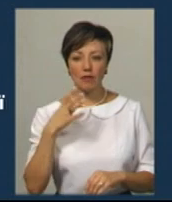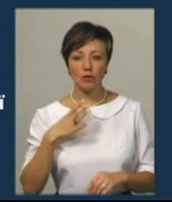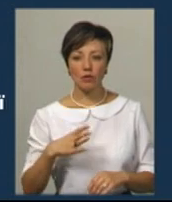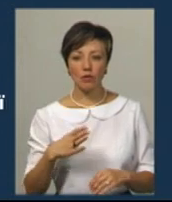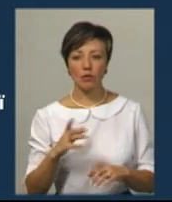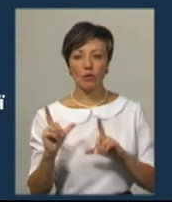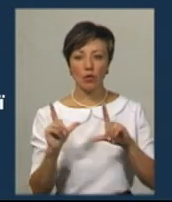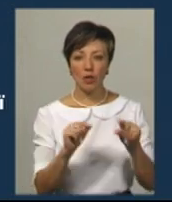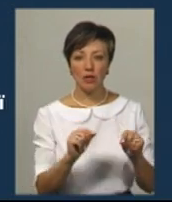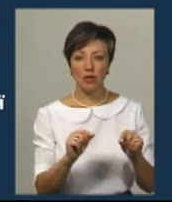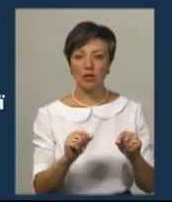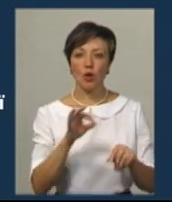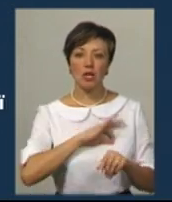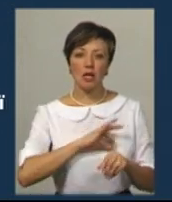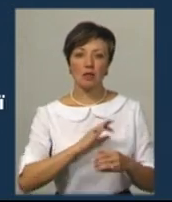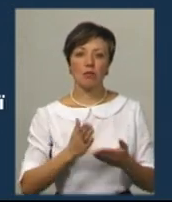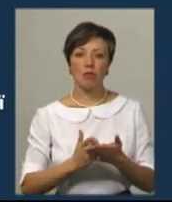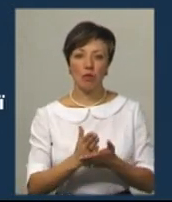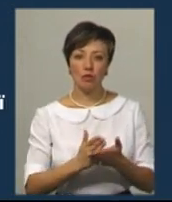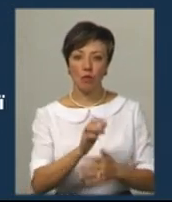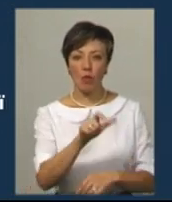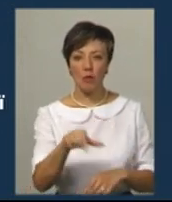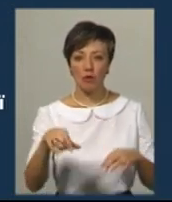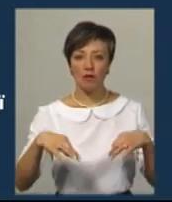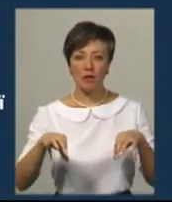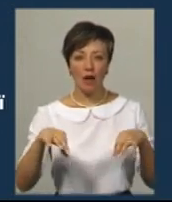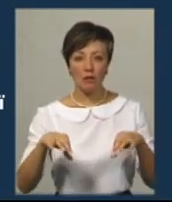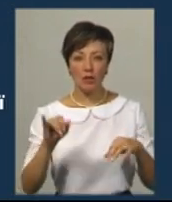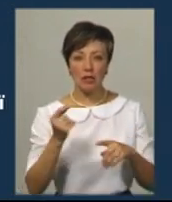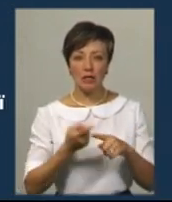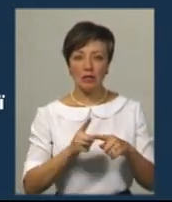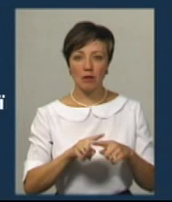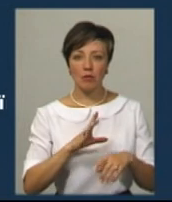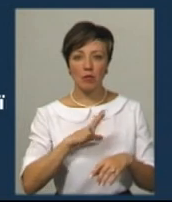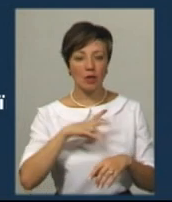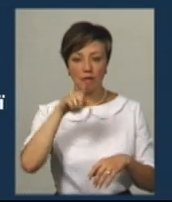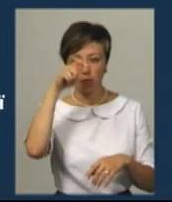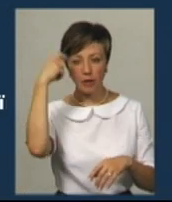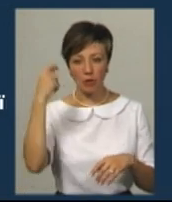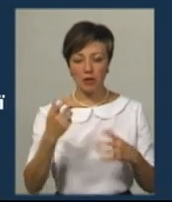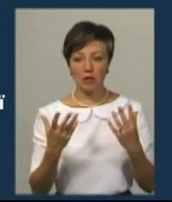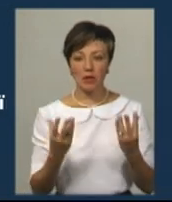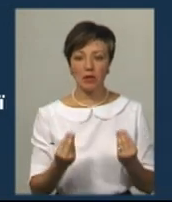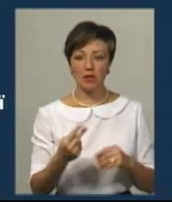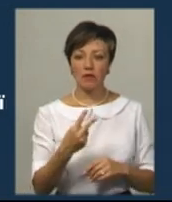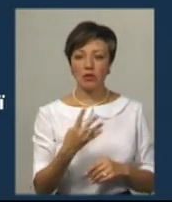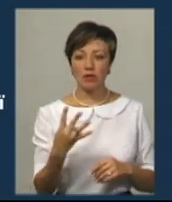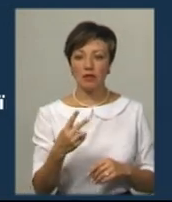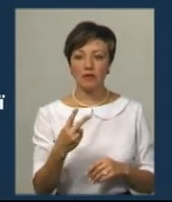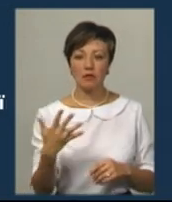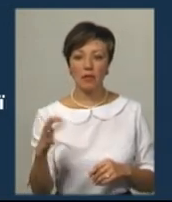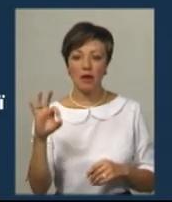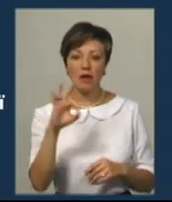проїхатися, скористатися послугами громадського транспорту. Це було ще не в найспекотний день, здається, 24-25